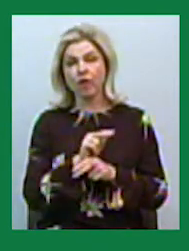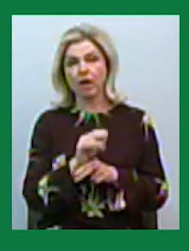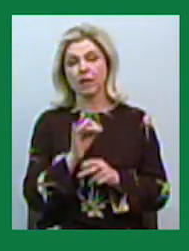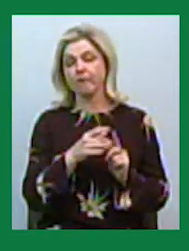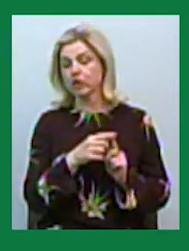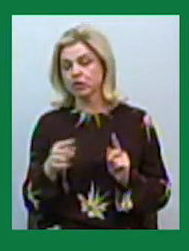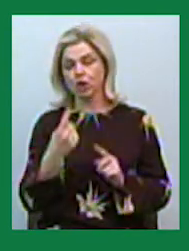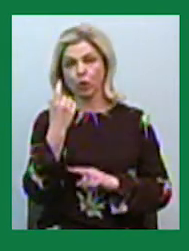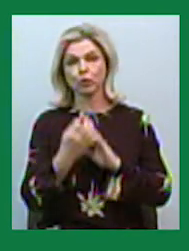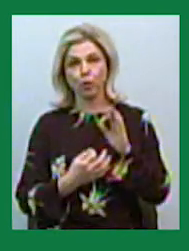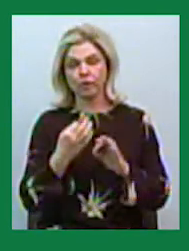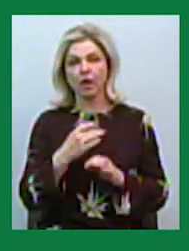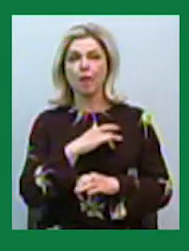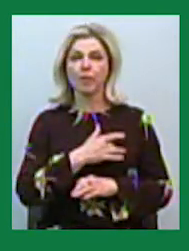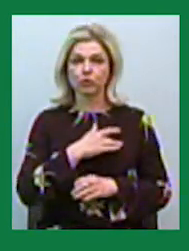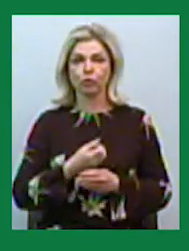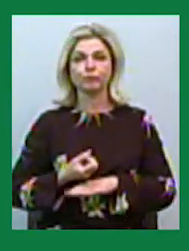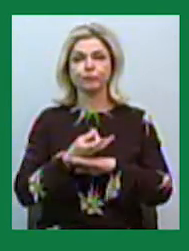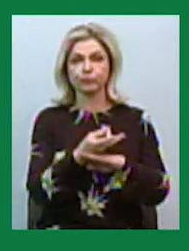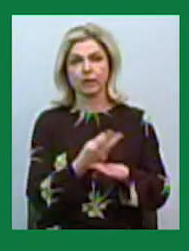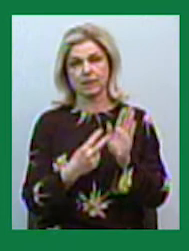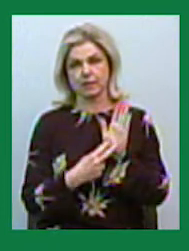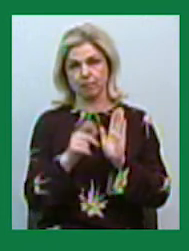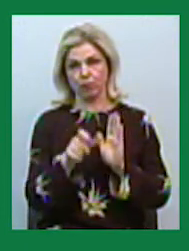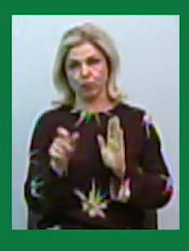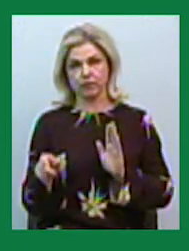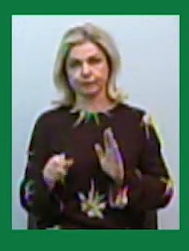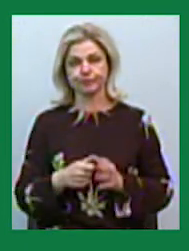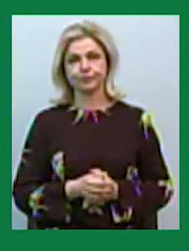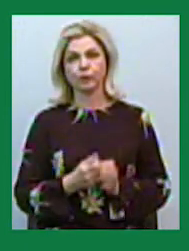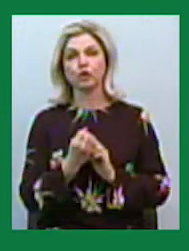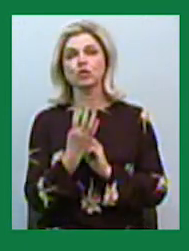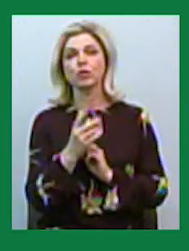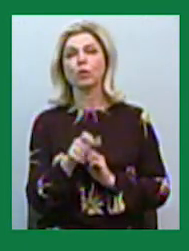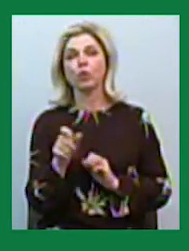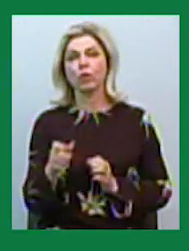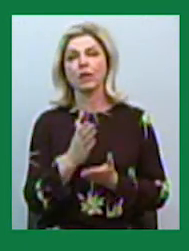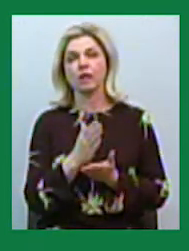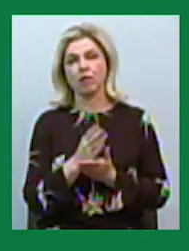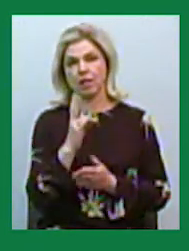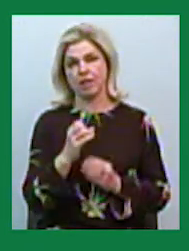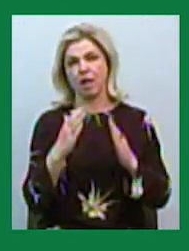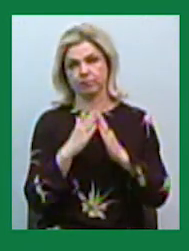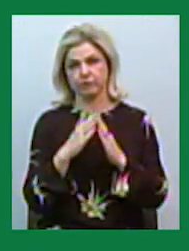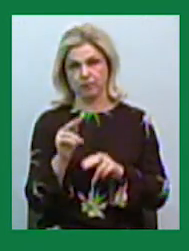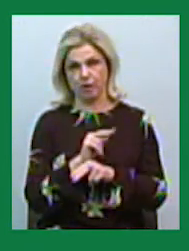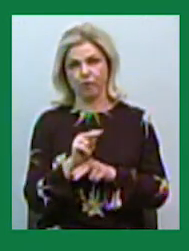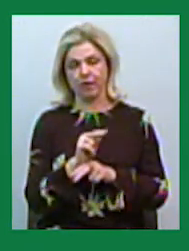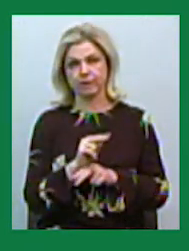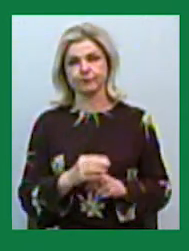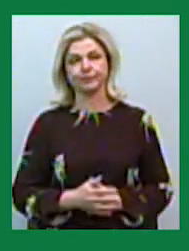доби з підозрою госпіталізовано 7 осіб. 14 перебувають на амбулаторному лікуванні.